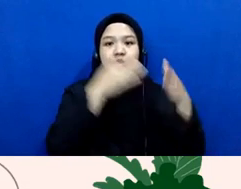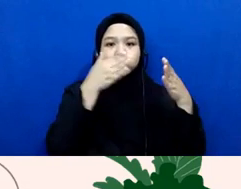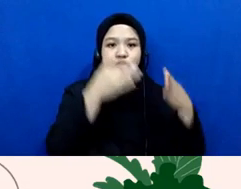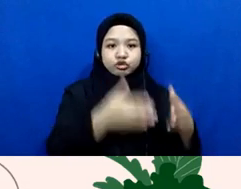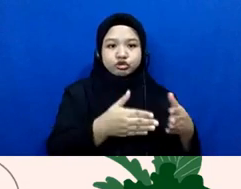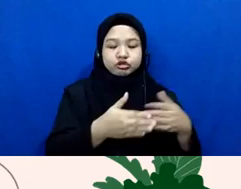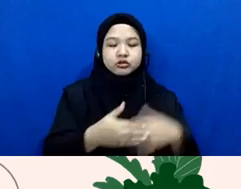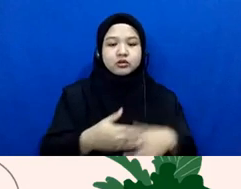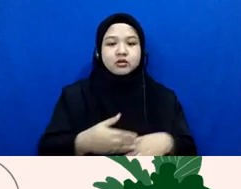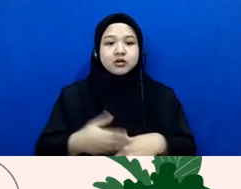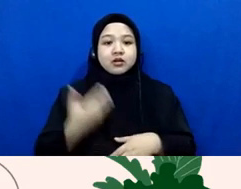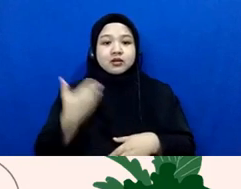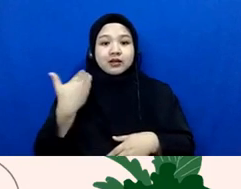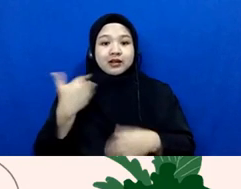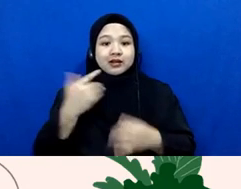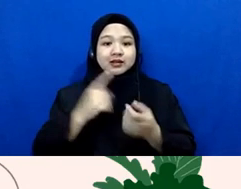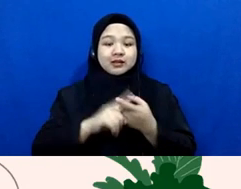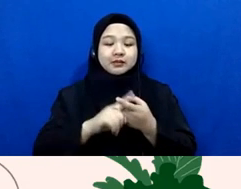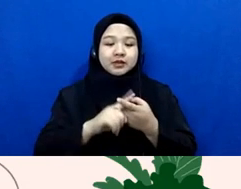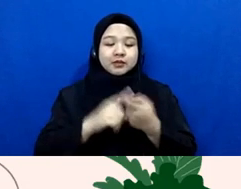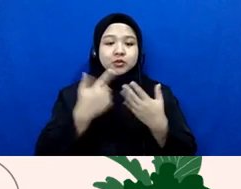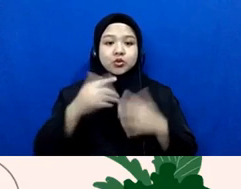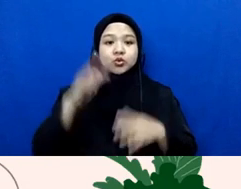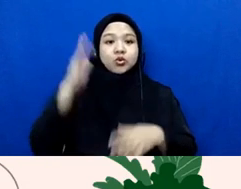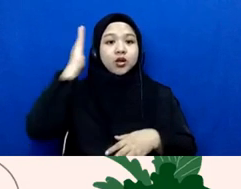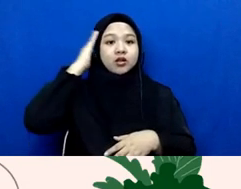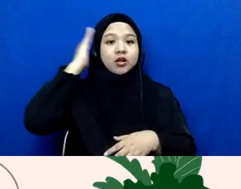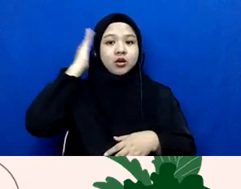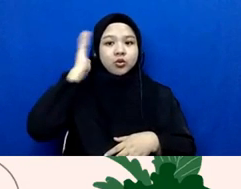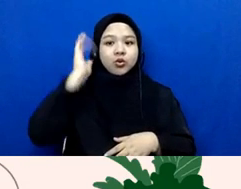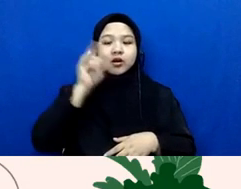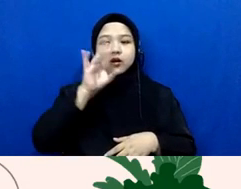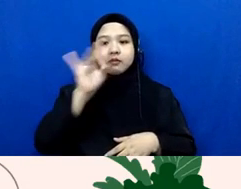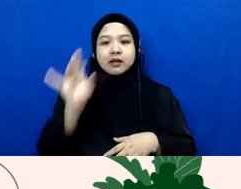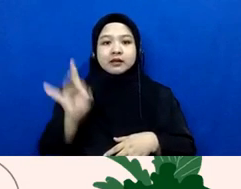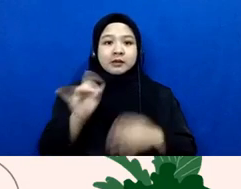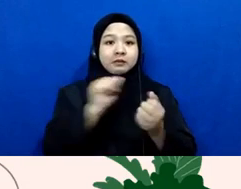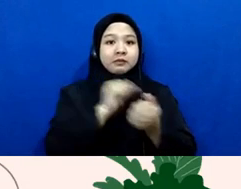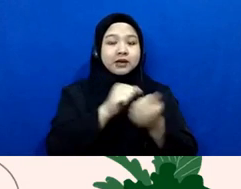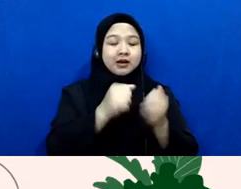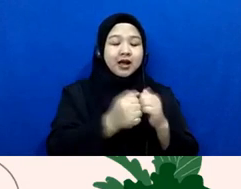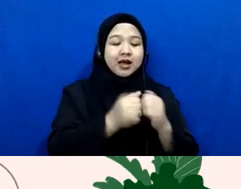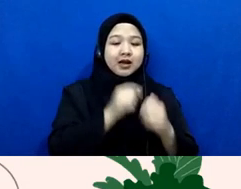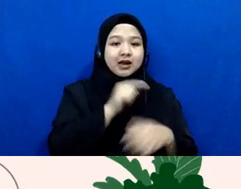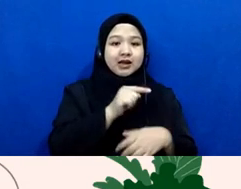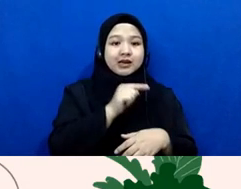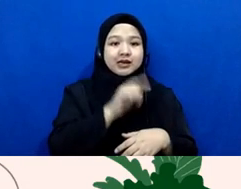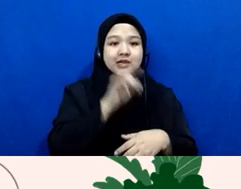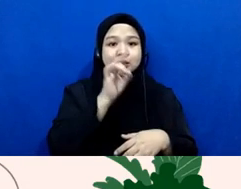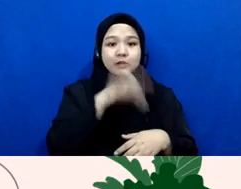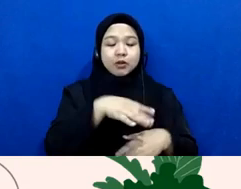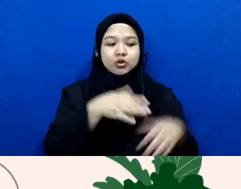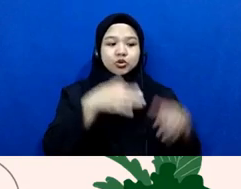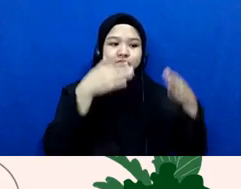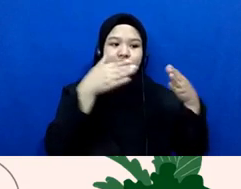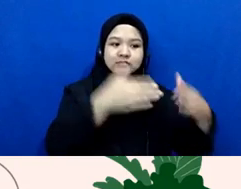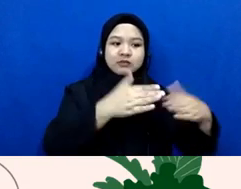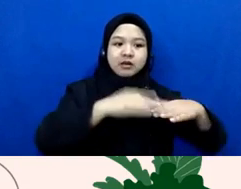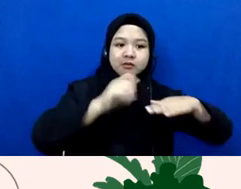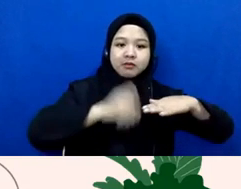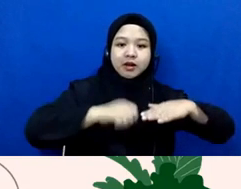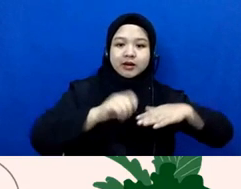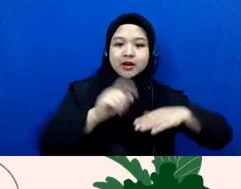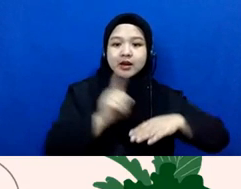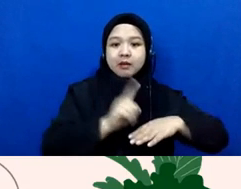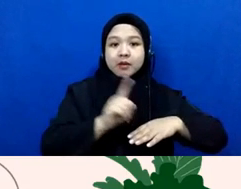mau bilang ketika teman-teman sudah tahu sebuah jenis perkara ini masuknya ke jurisdiksi pengadilan yang mana